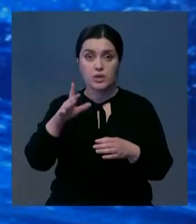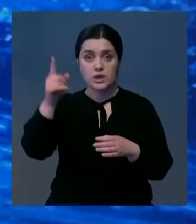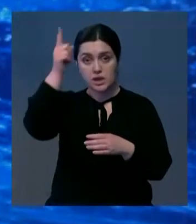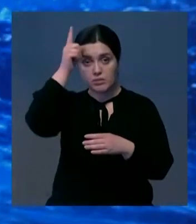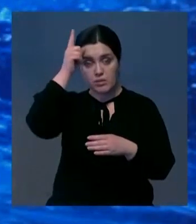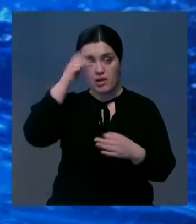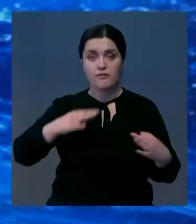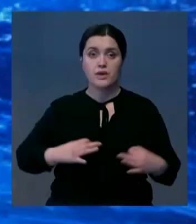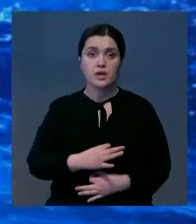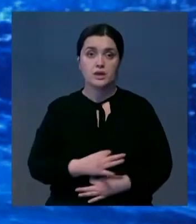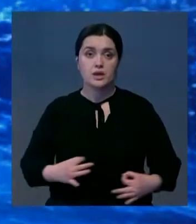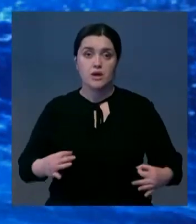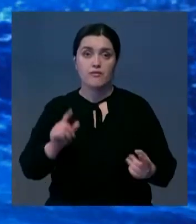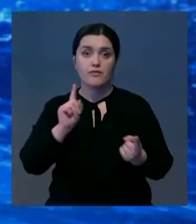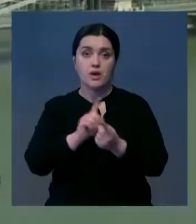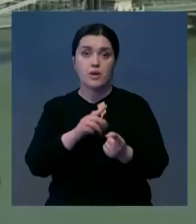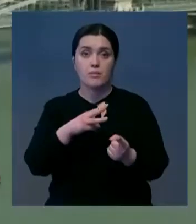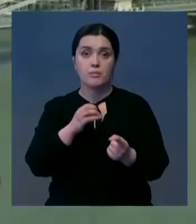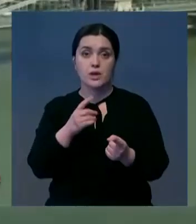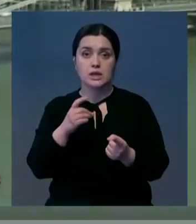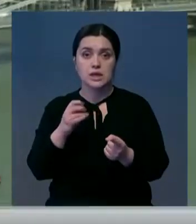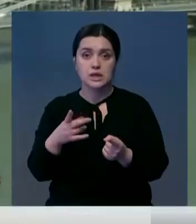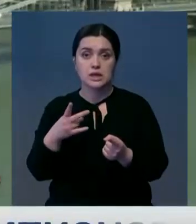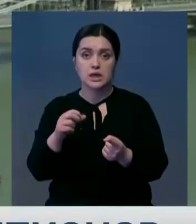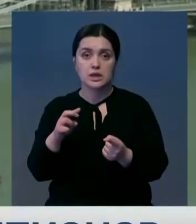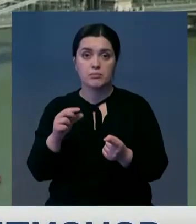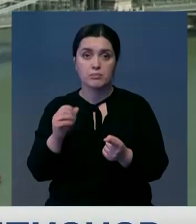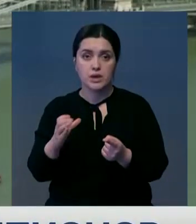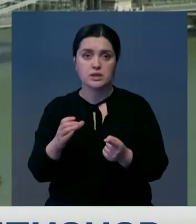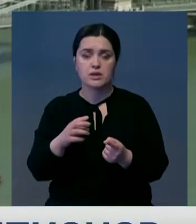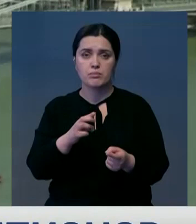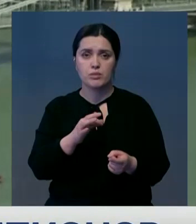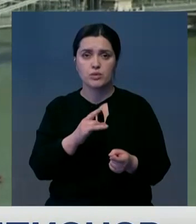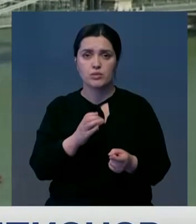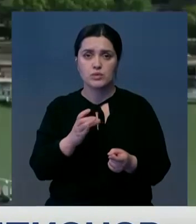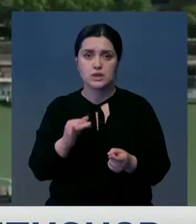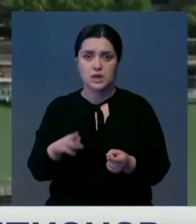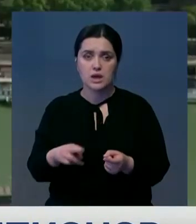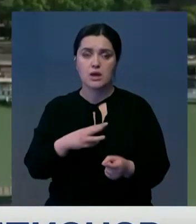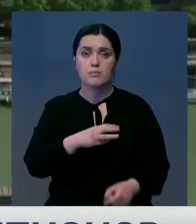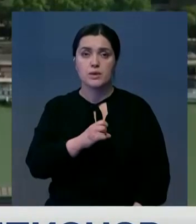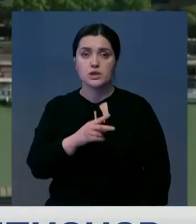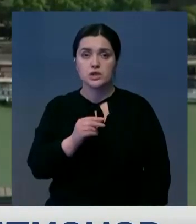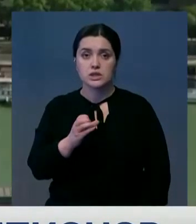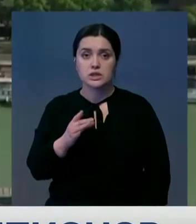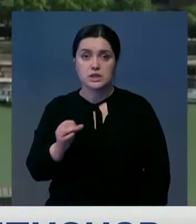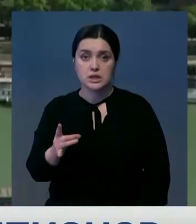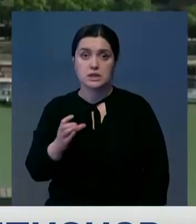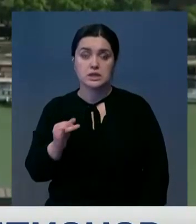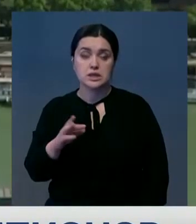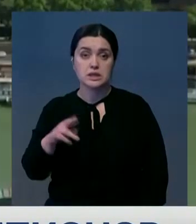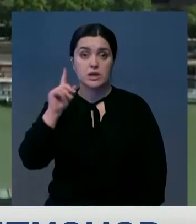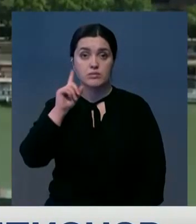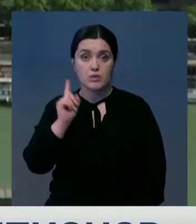из Германии в Венгрию перенесли встречу Мюнхен-Гладбахской Баруси и Манчестер-Сити. Ранее стало известно о